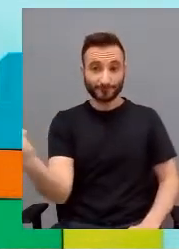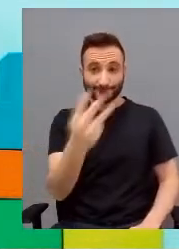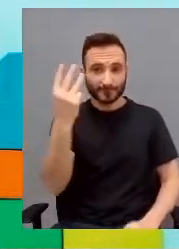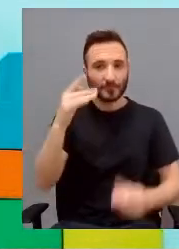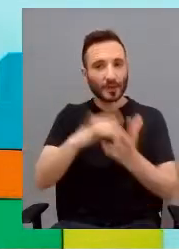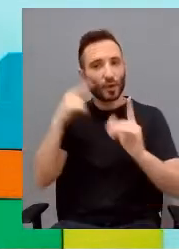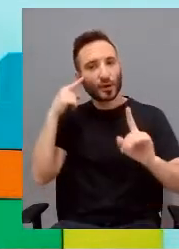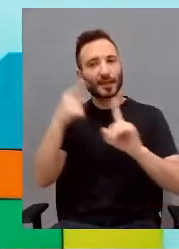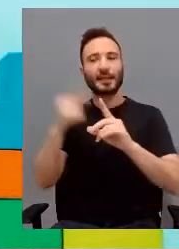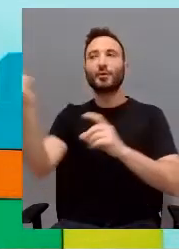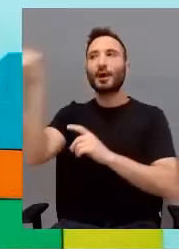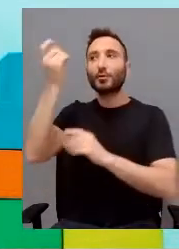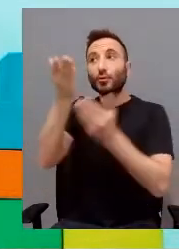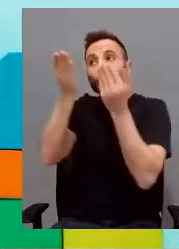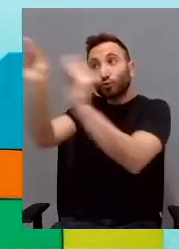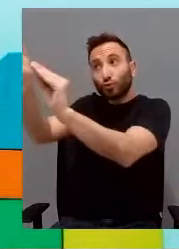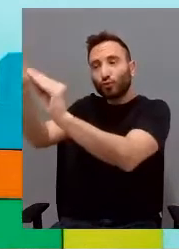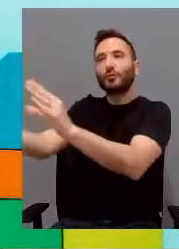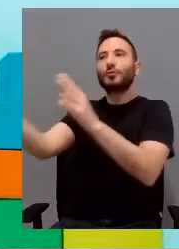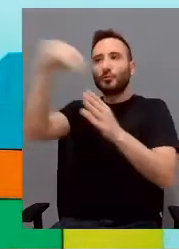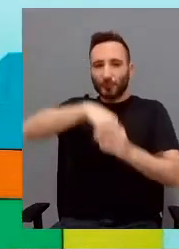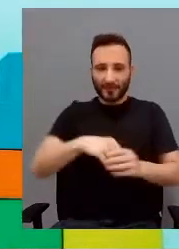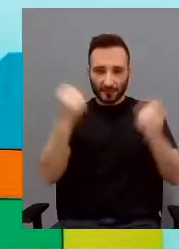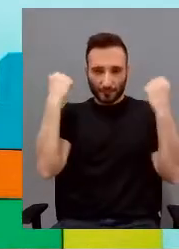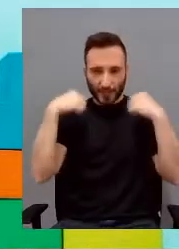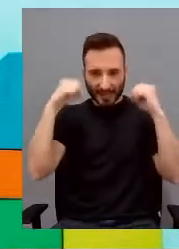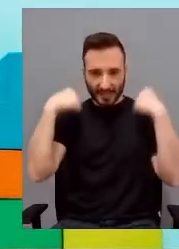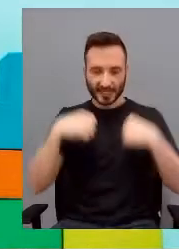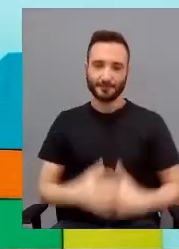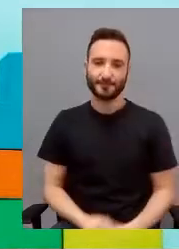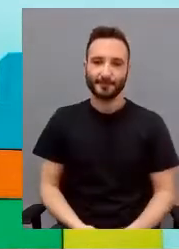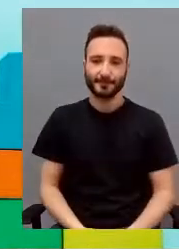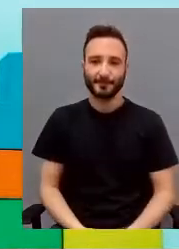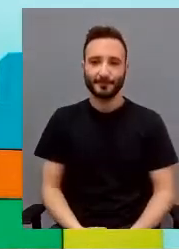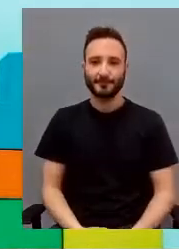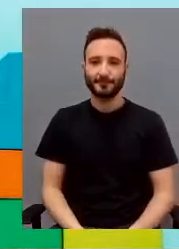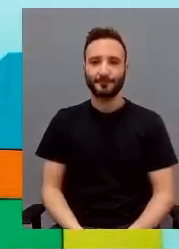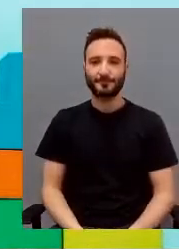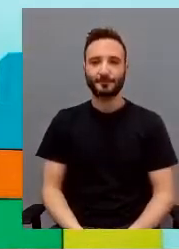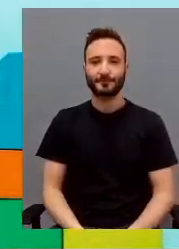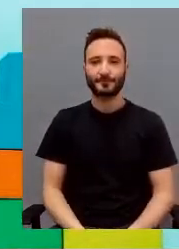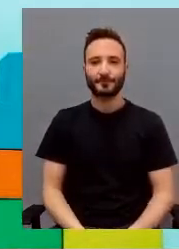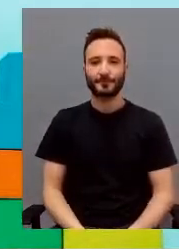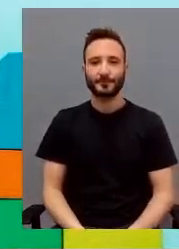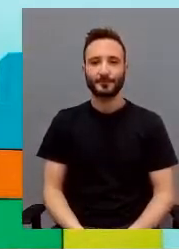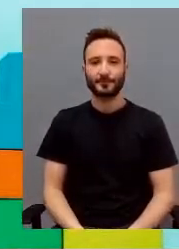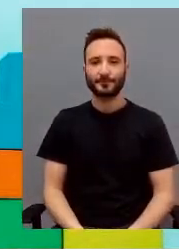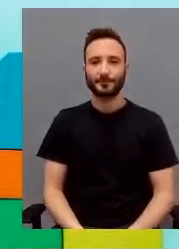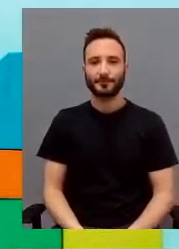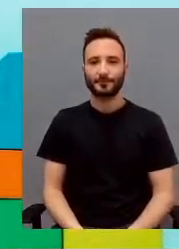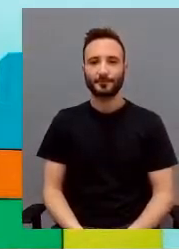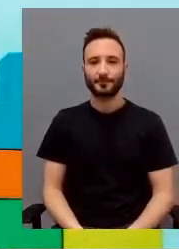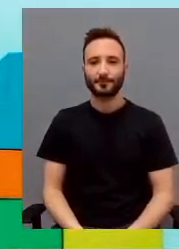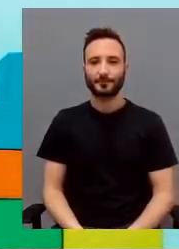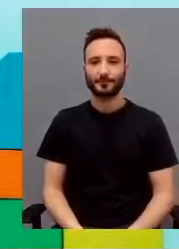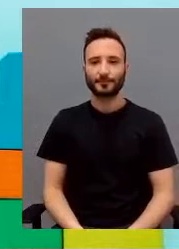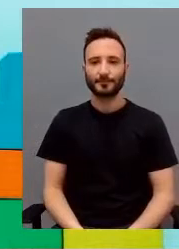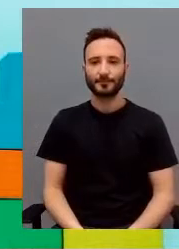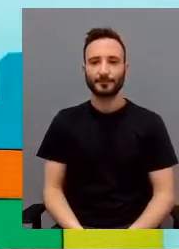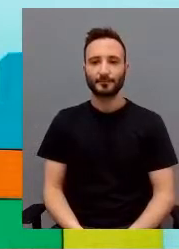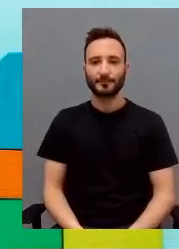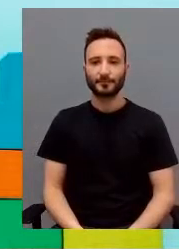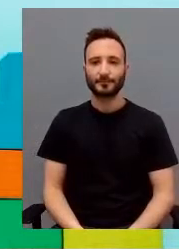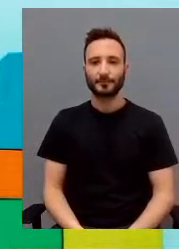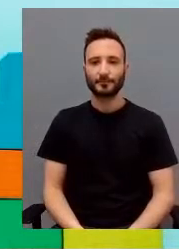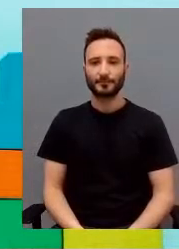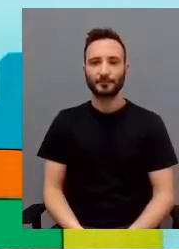Ecco, il legame anche con il laboratorio autismo dell'Università di Pavia fa sì che Cascina Rossago sia anche